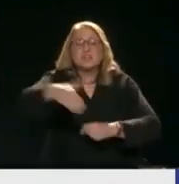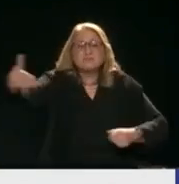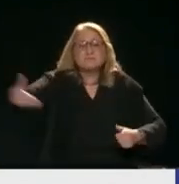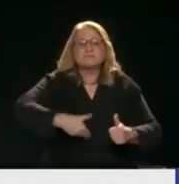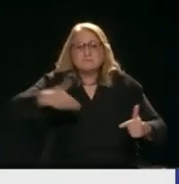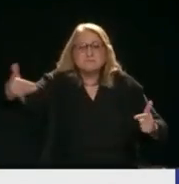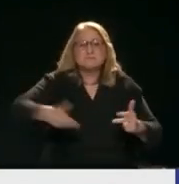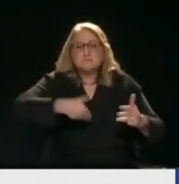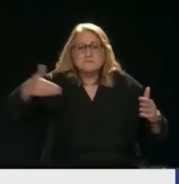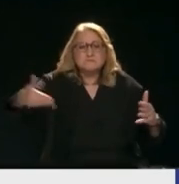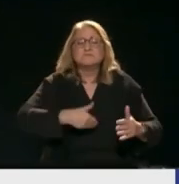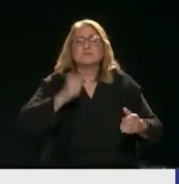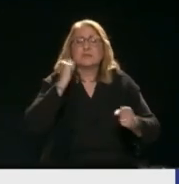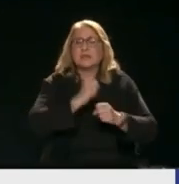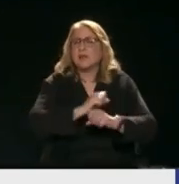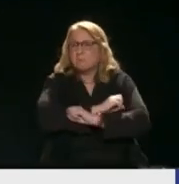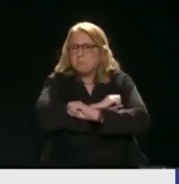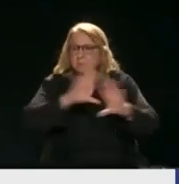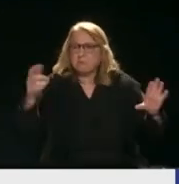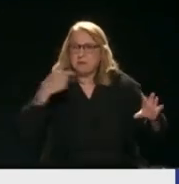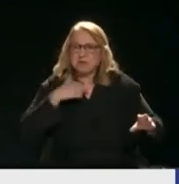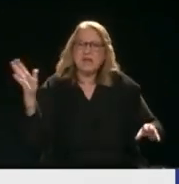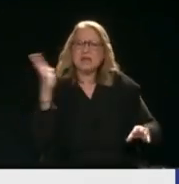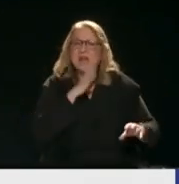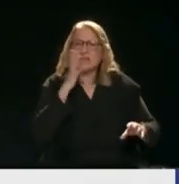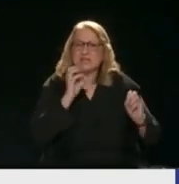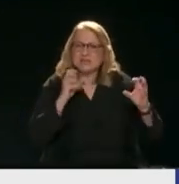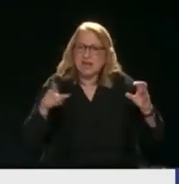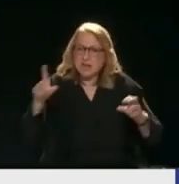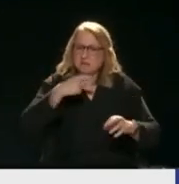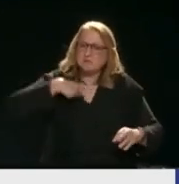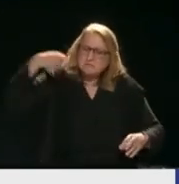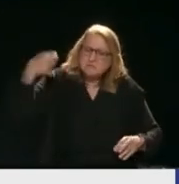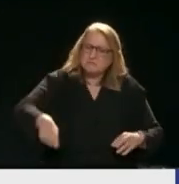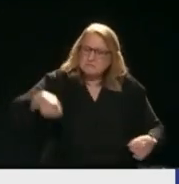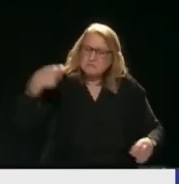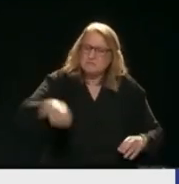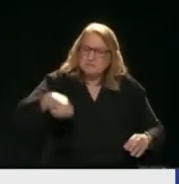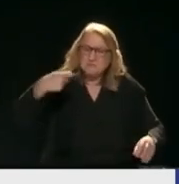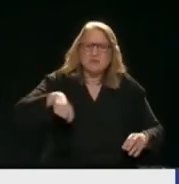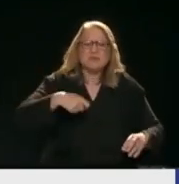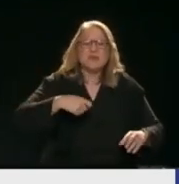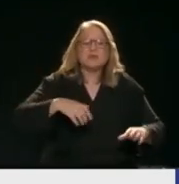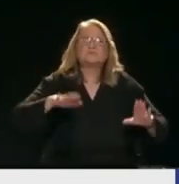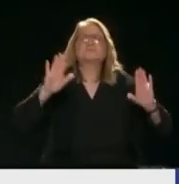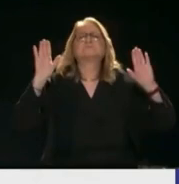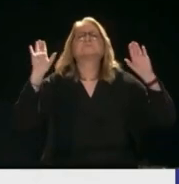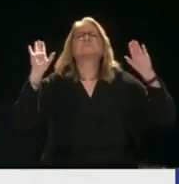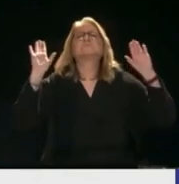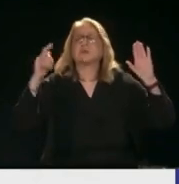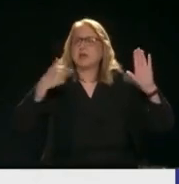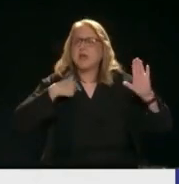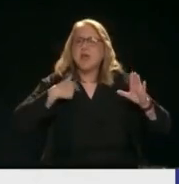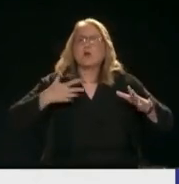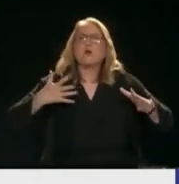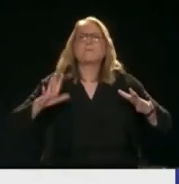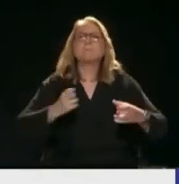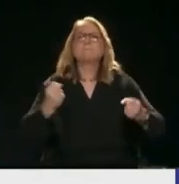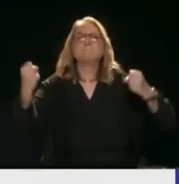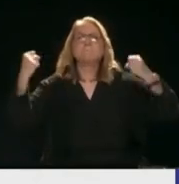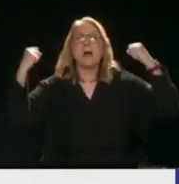λέλεπα σε όλα τα κανάλια Αλλά δεν πειράζει Έτσι είναι ο πόλεμος Άλλωστε από ένα τέτοιο πόλεμο γεννιόνται τα παλικάρια Από που γεννιόνται